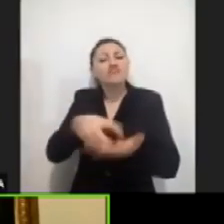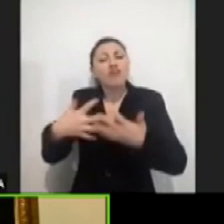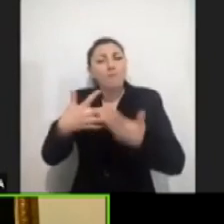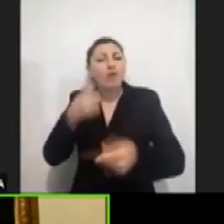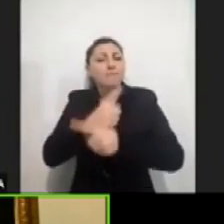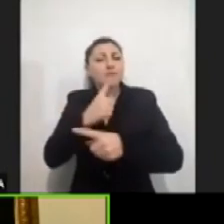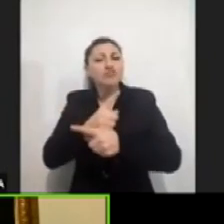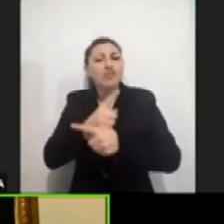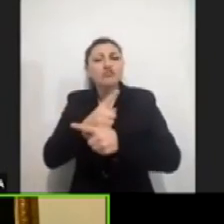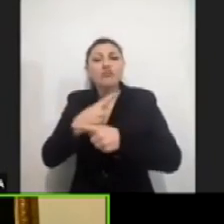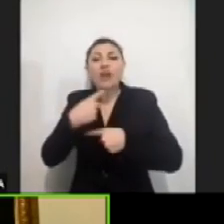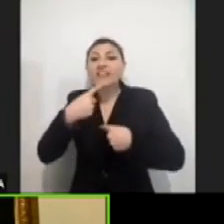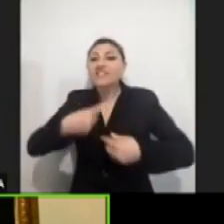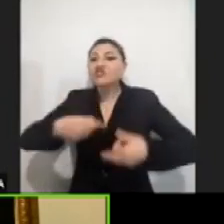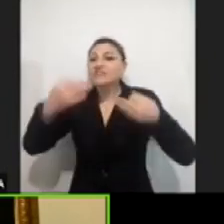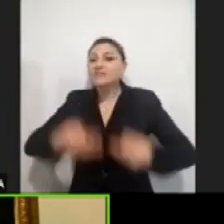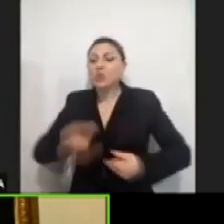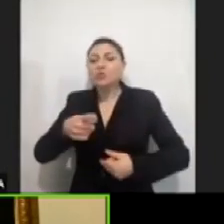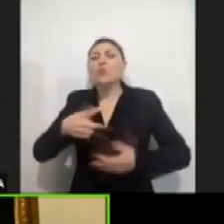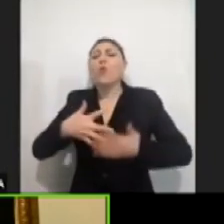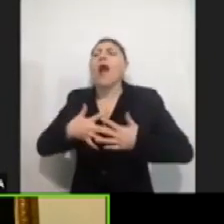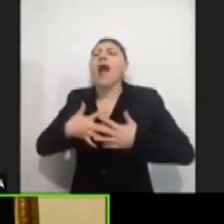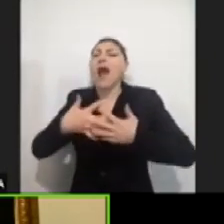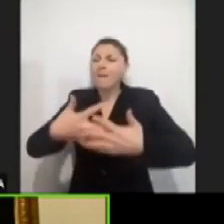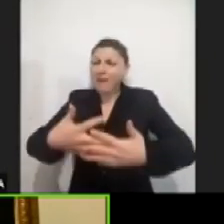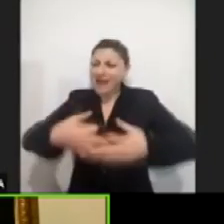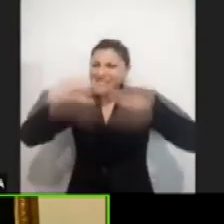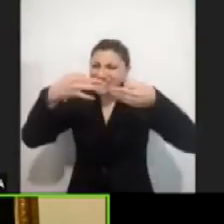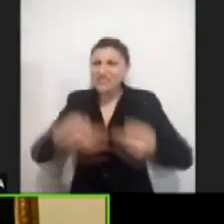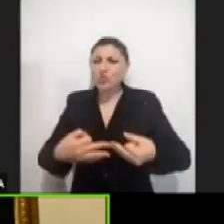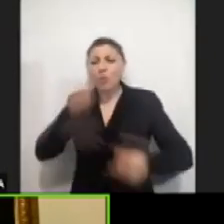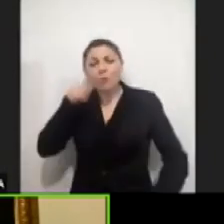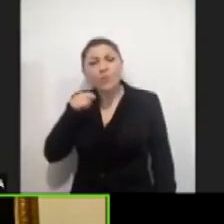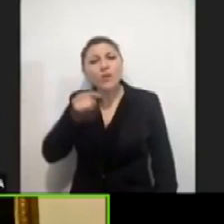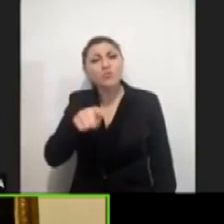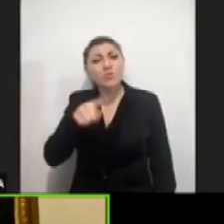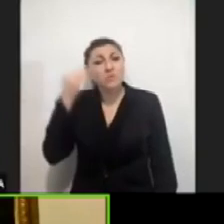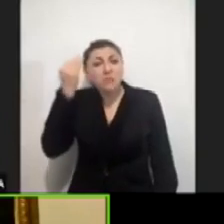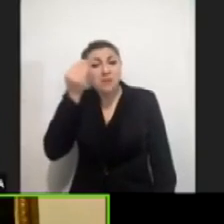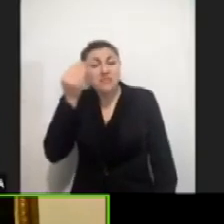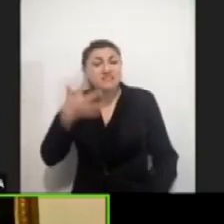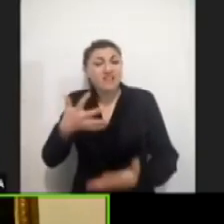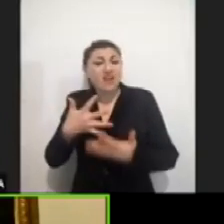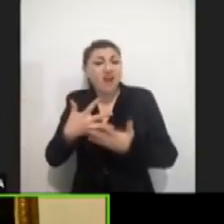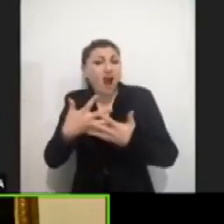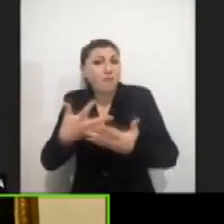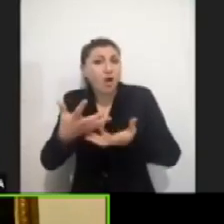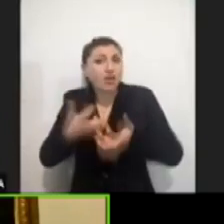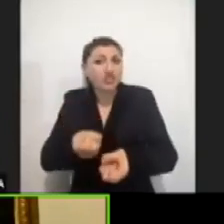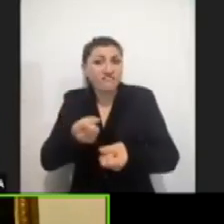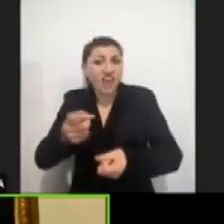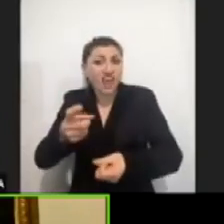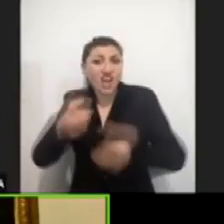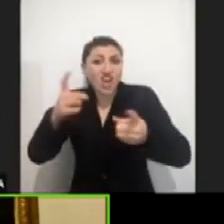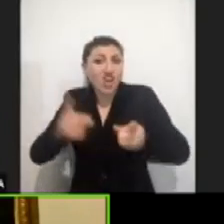amata, sì, anche tu che credi di non meritare l'amore sarai amata. Anche tu